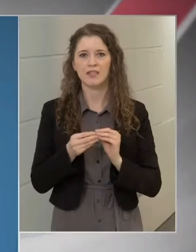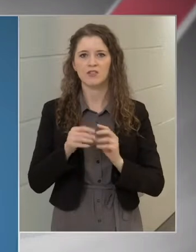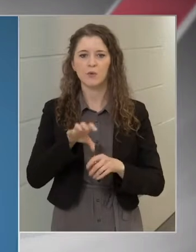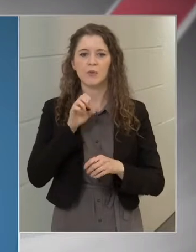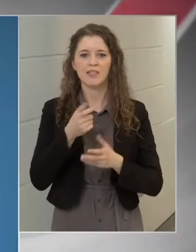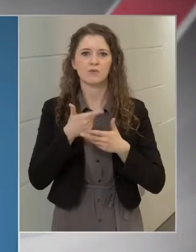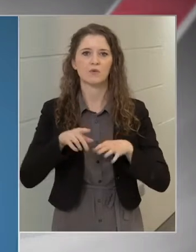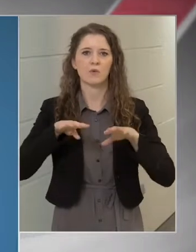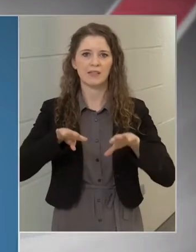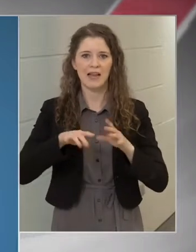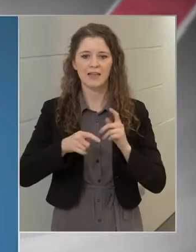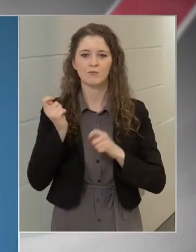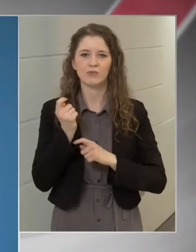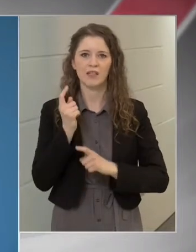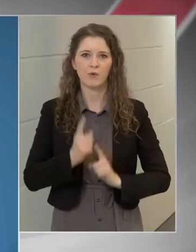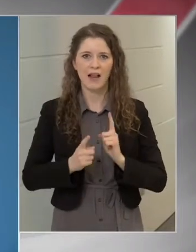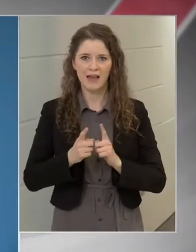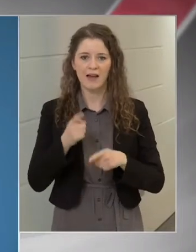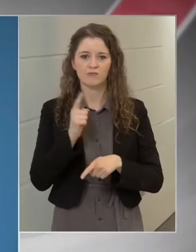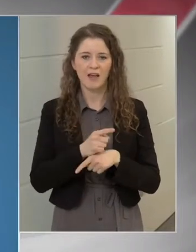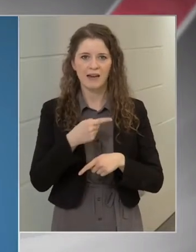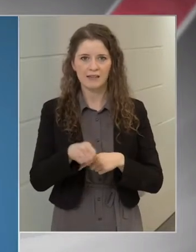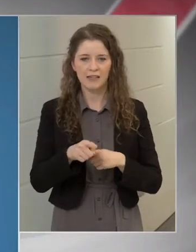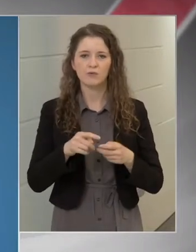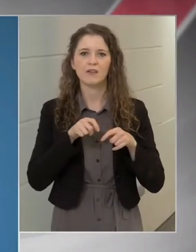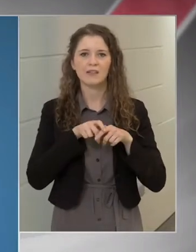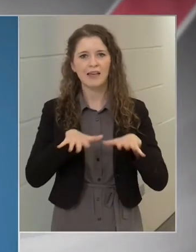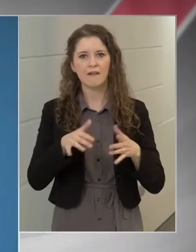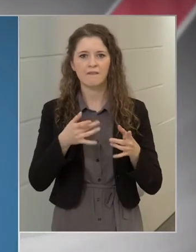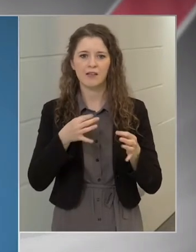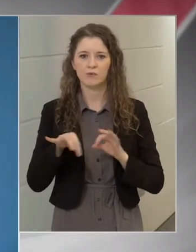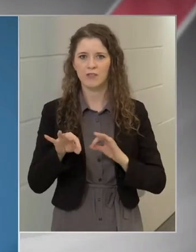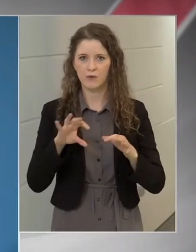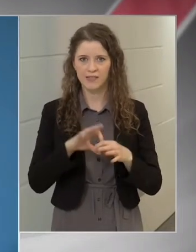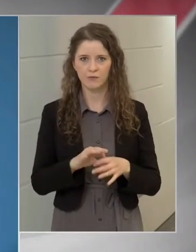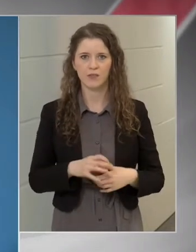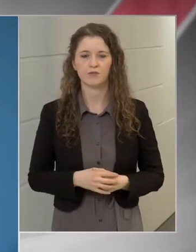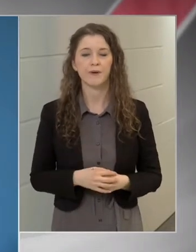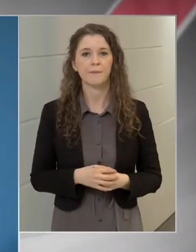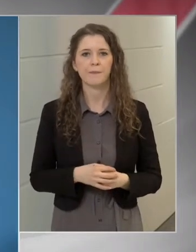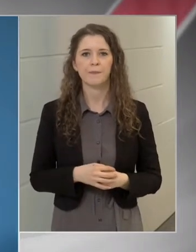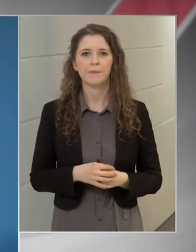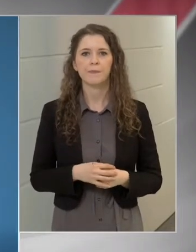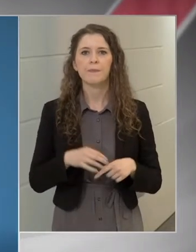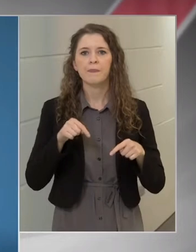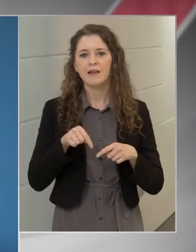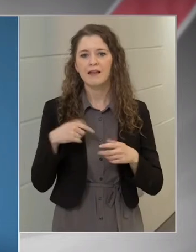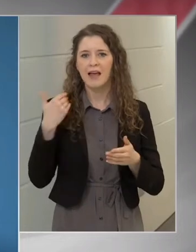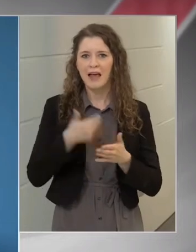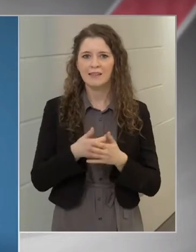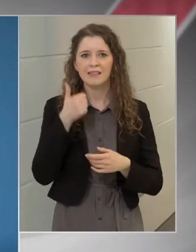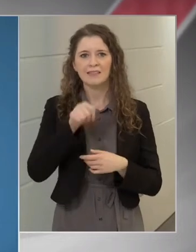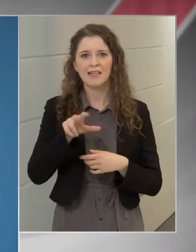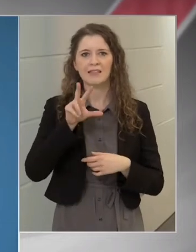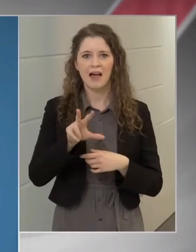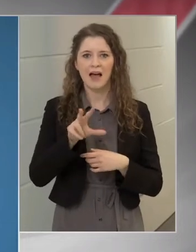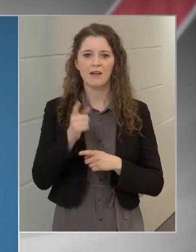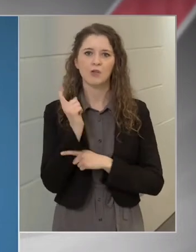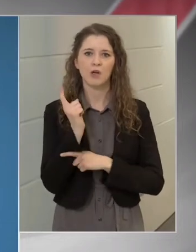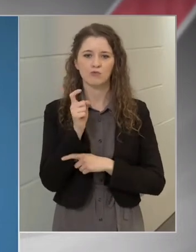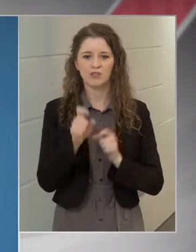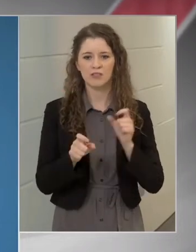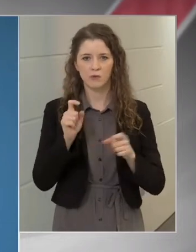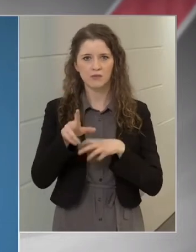büntető eljárást rendeltünk el a járványügyel összefüggésben, ezekben a büntető eljárásokban ez idáig 103 gyanúsítottat